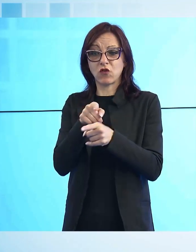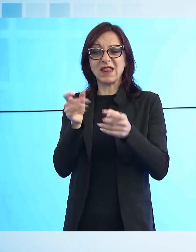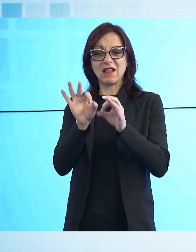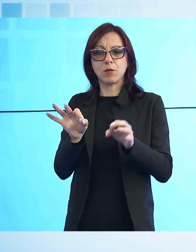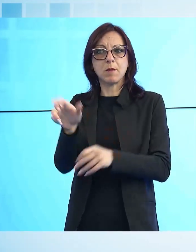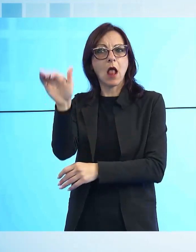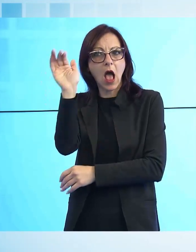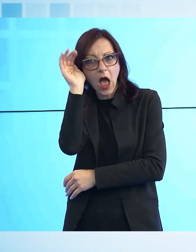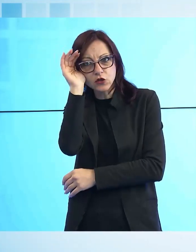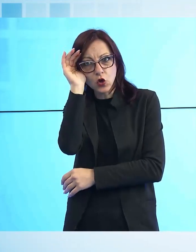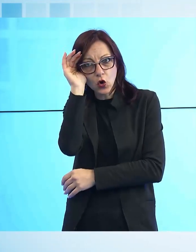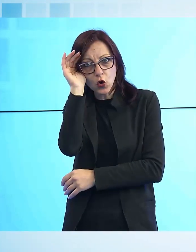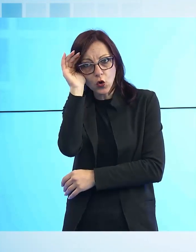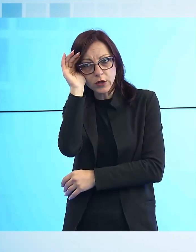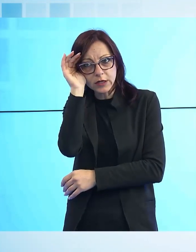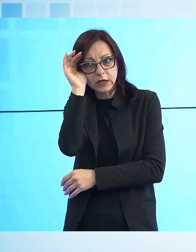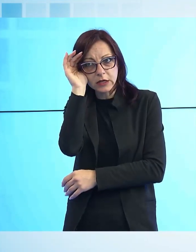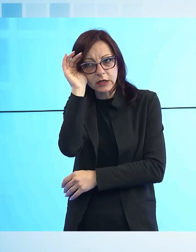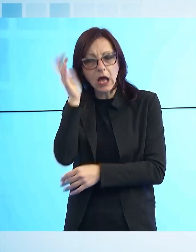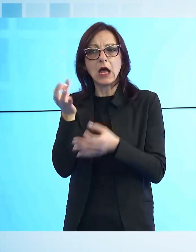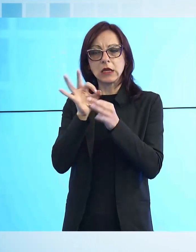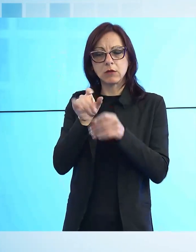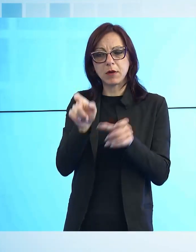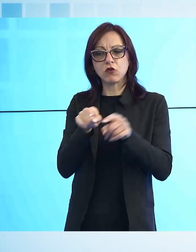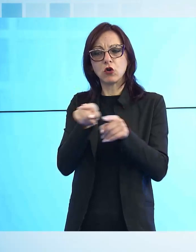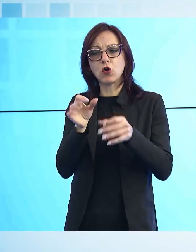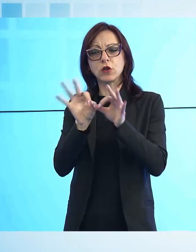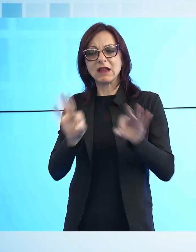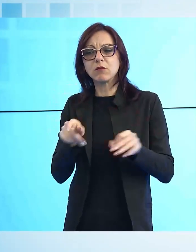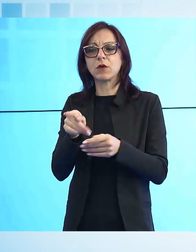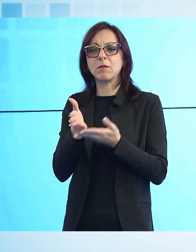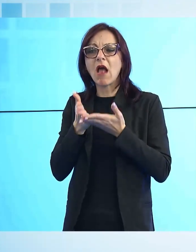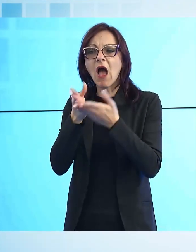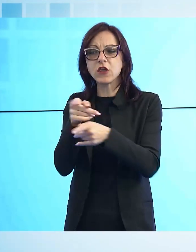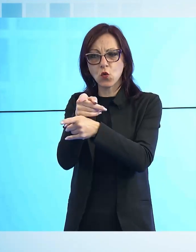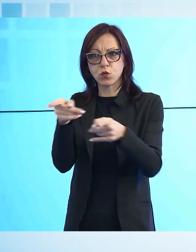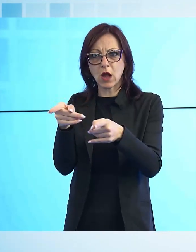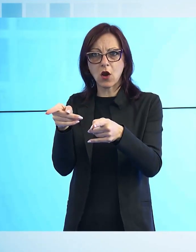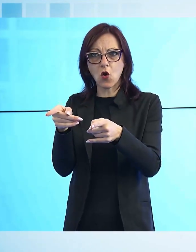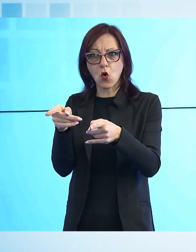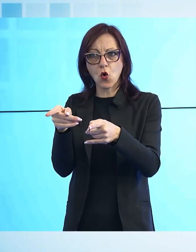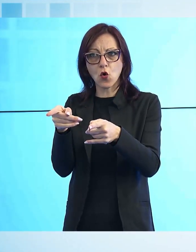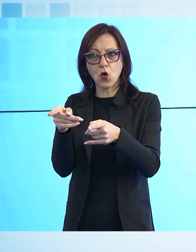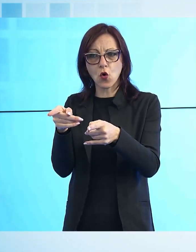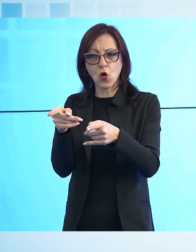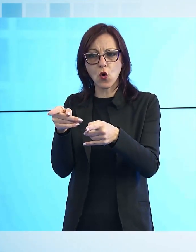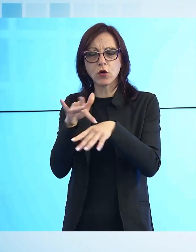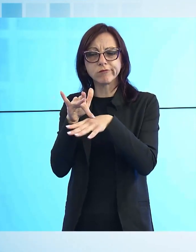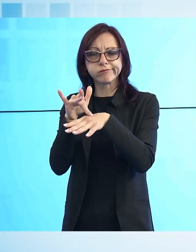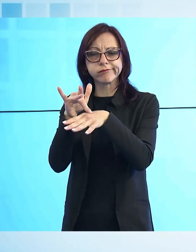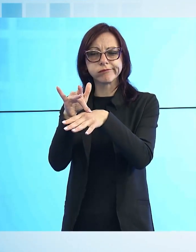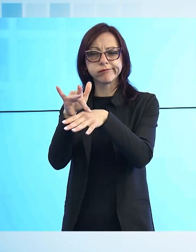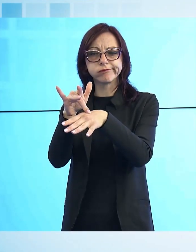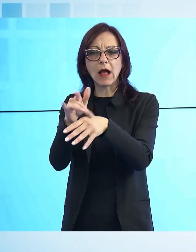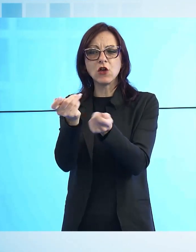maniera disposte a prenderli per mano e a compararli nella nuova via che le porterà a poter